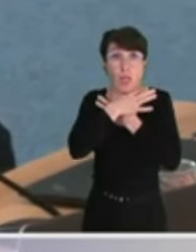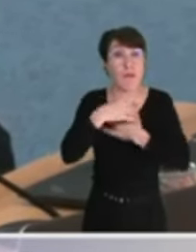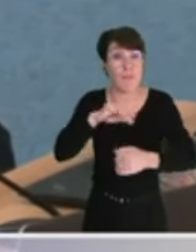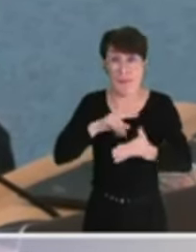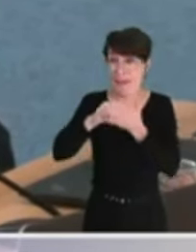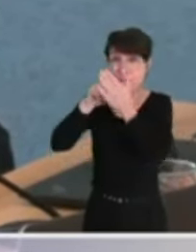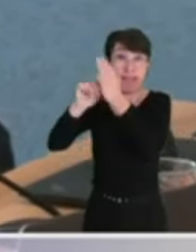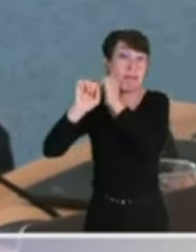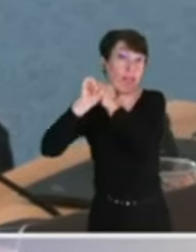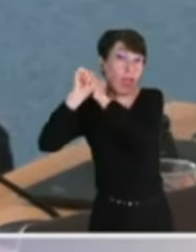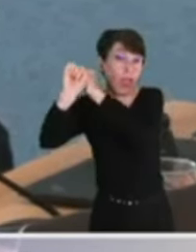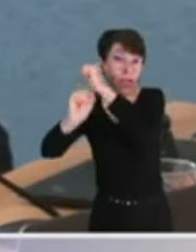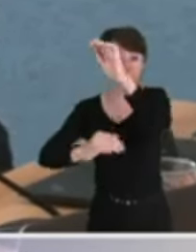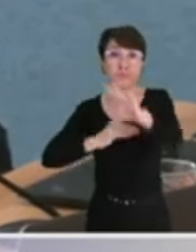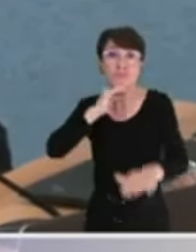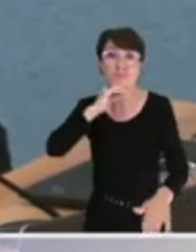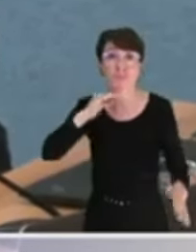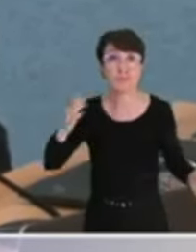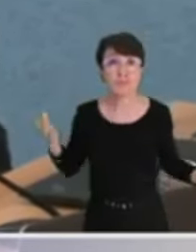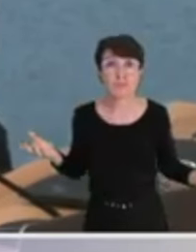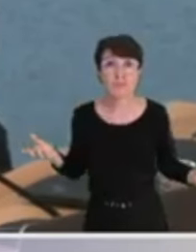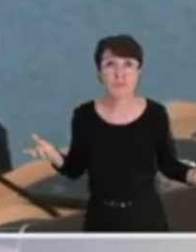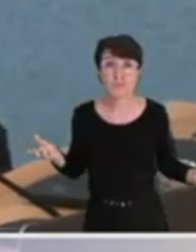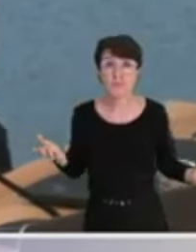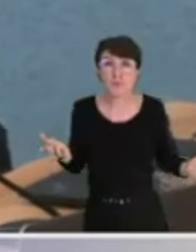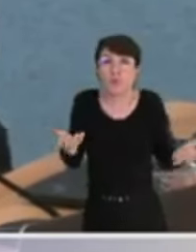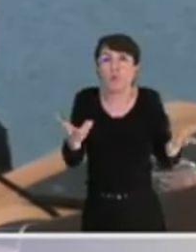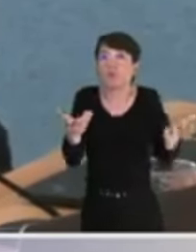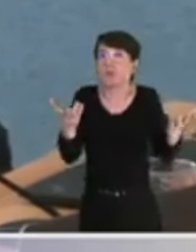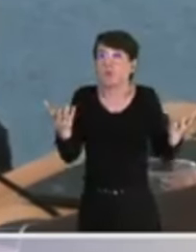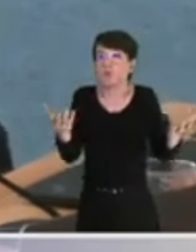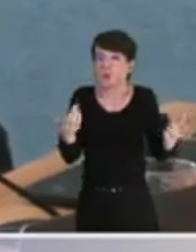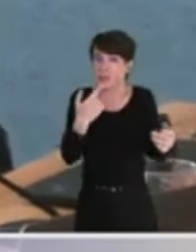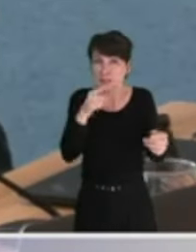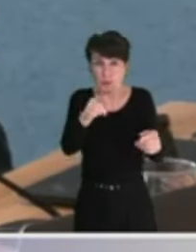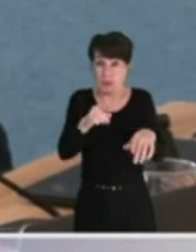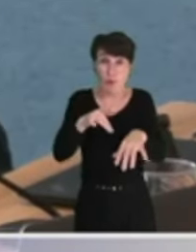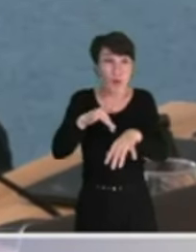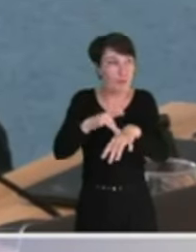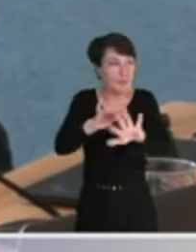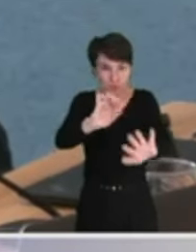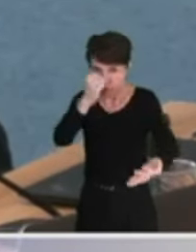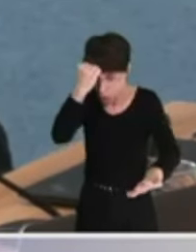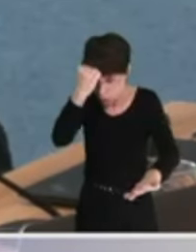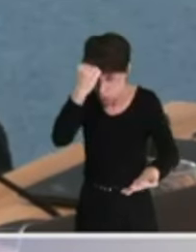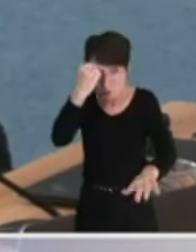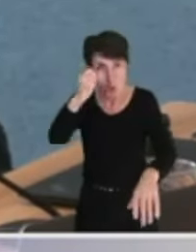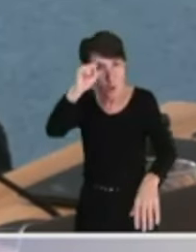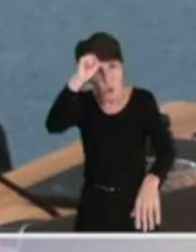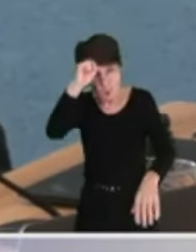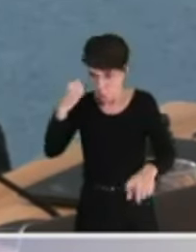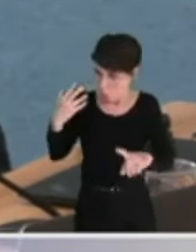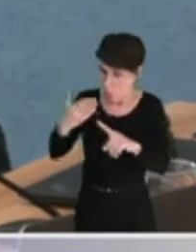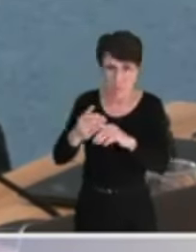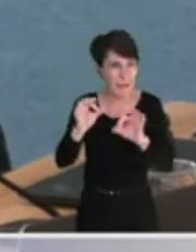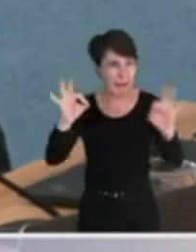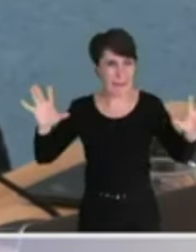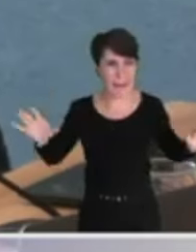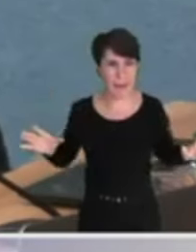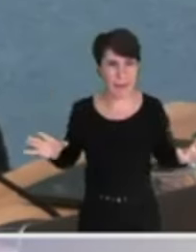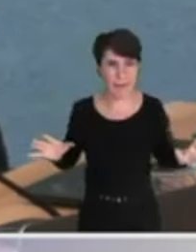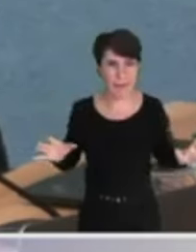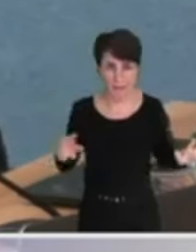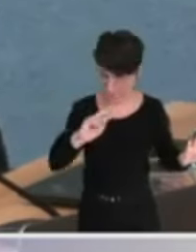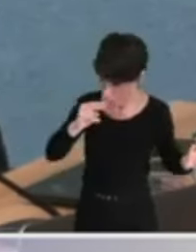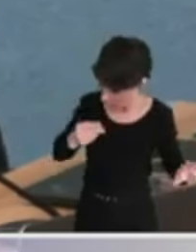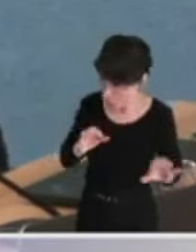de son fonctionnement. Donc vous ne direz pas les leçons. les grenoblois sont les victimes. Parce